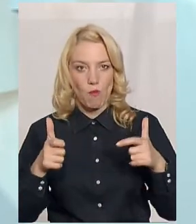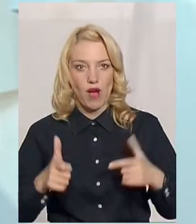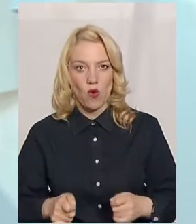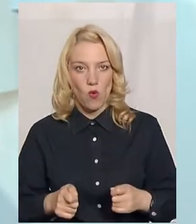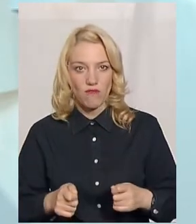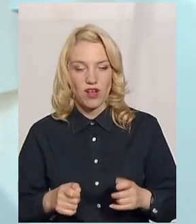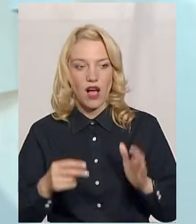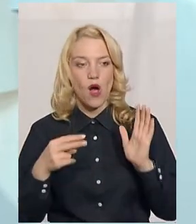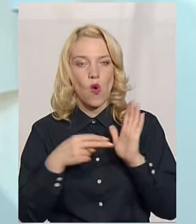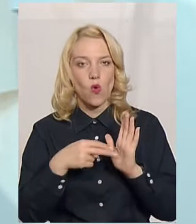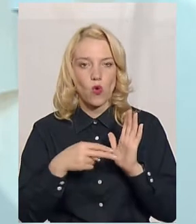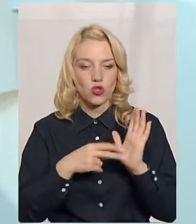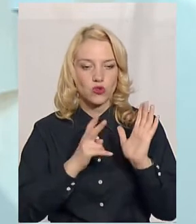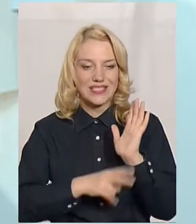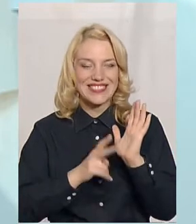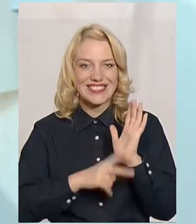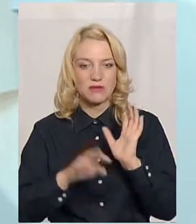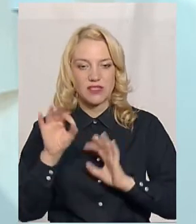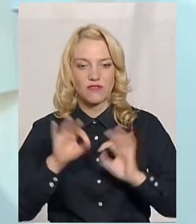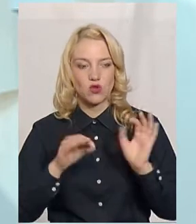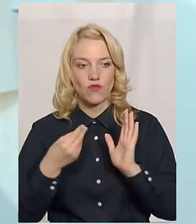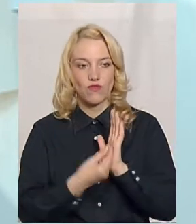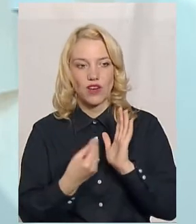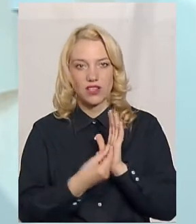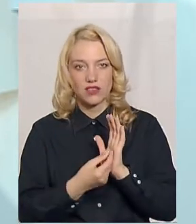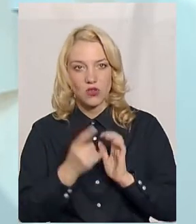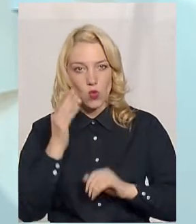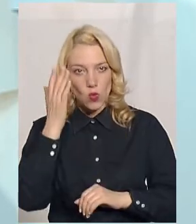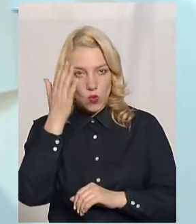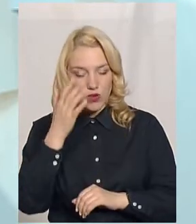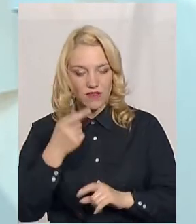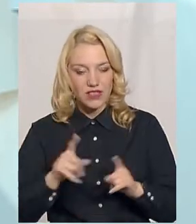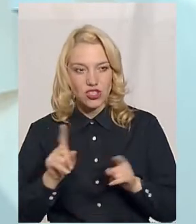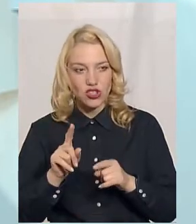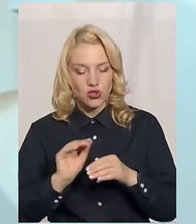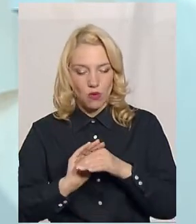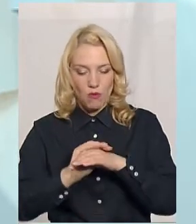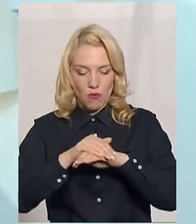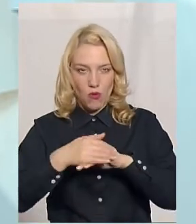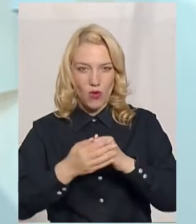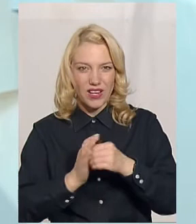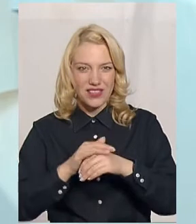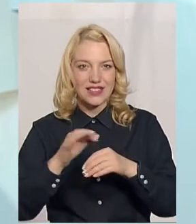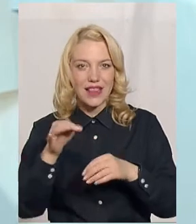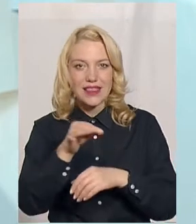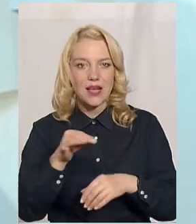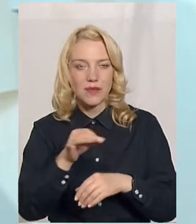70% вартості. То уявіть собі, що це покриття таблетки, яке захищає від